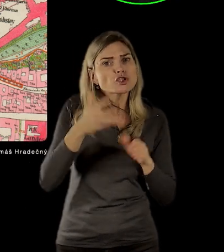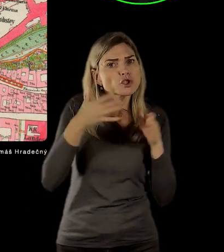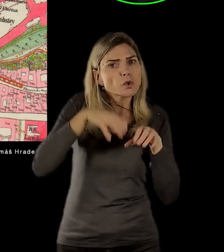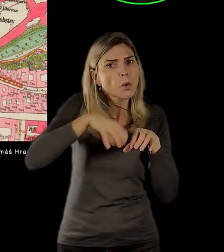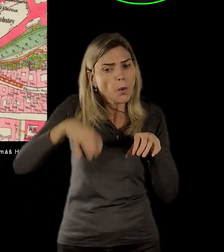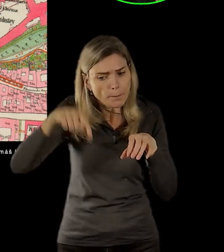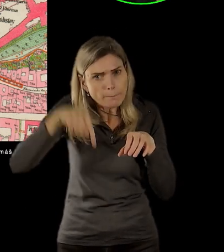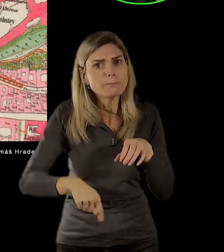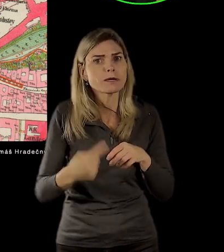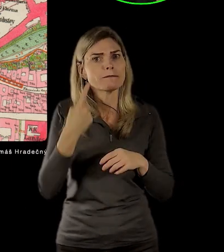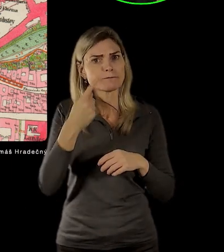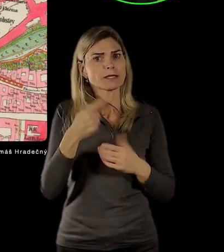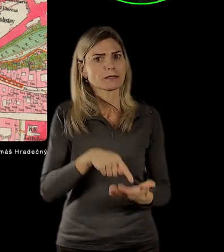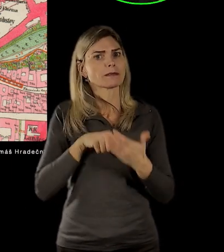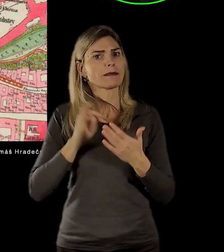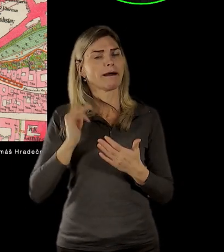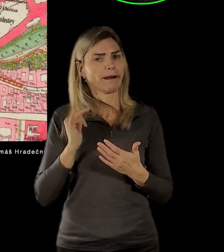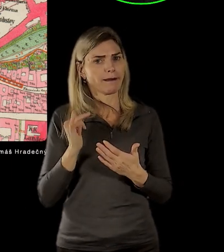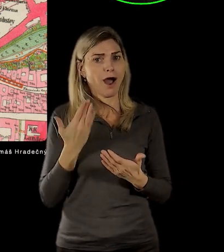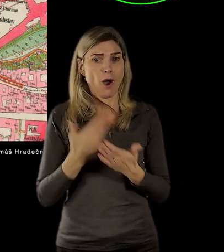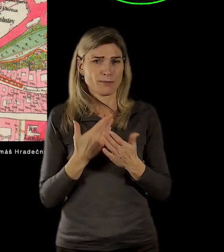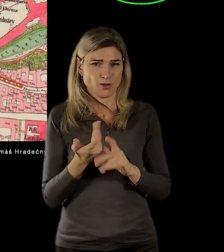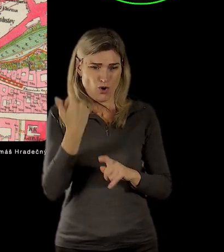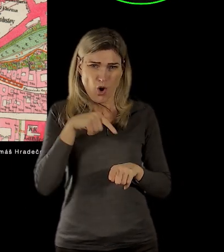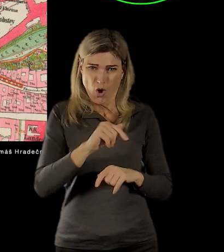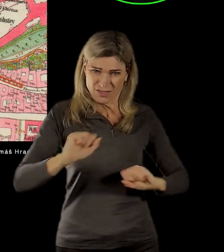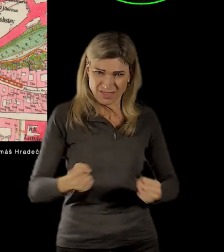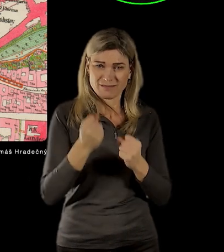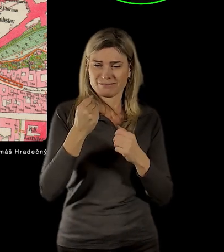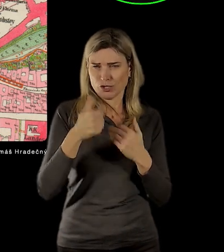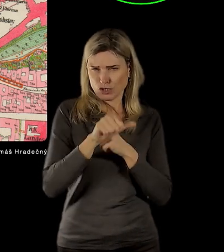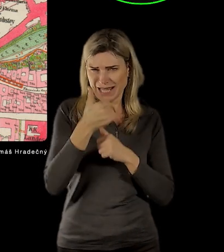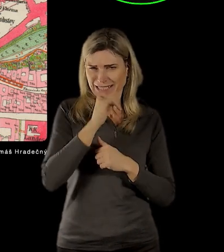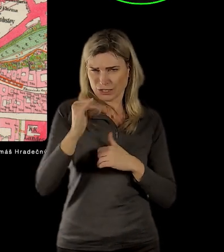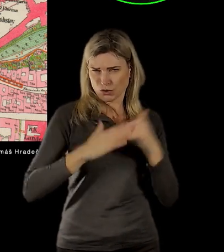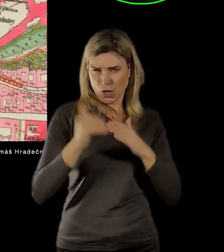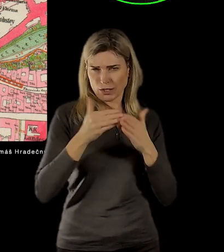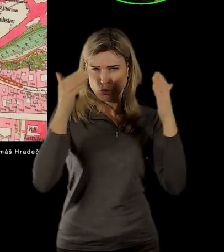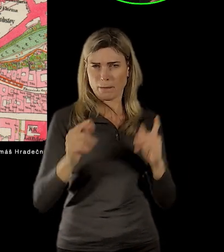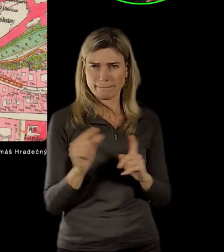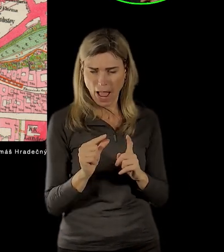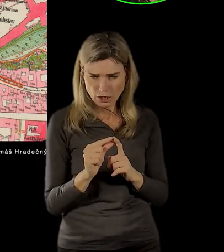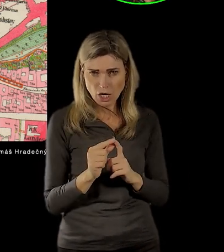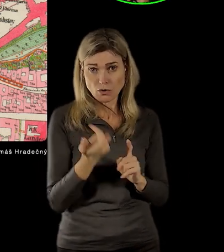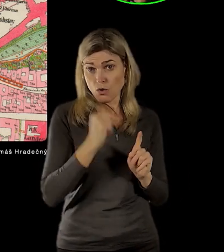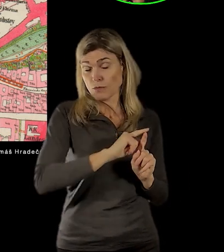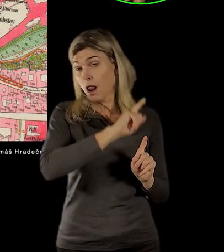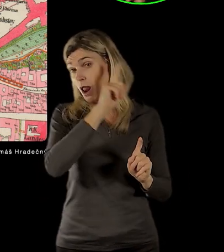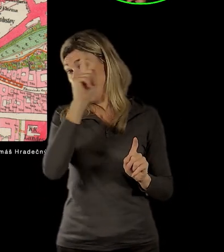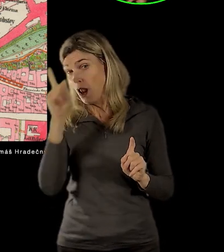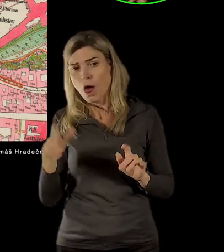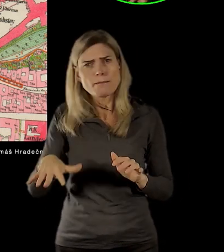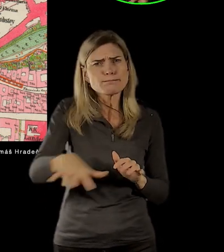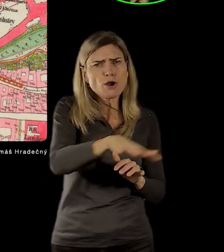Čili od této doby můžeme říct, že se ta forma, to znamená zastavěná